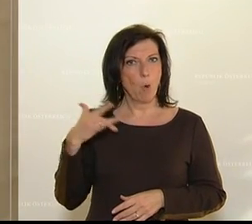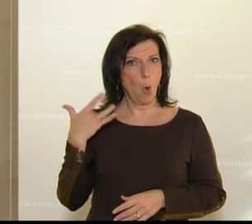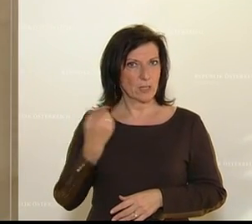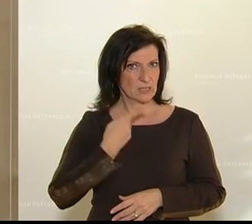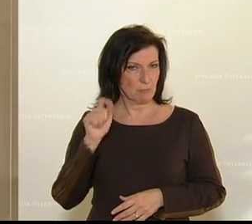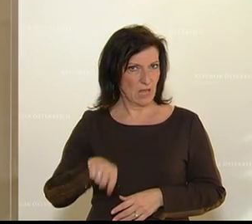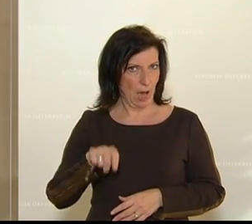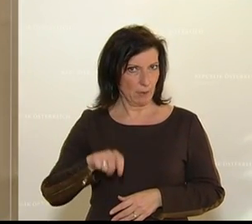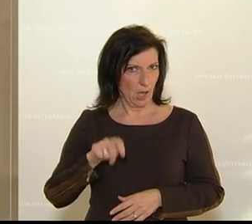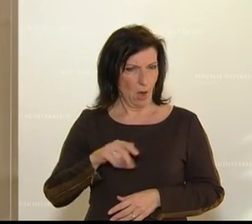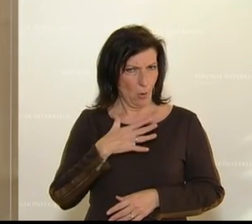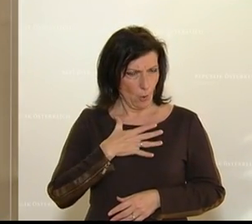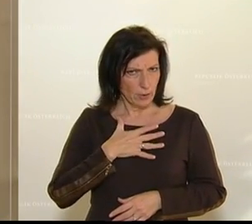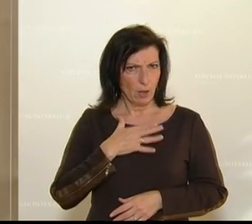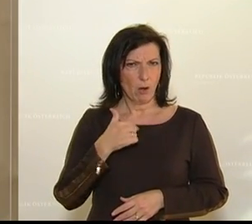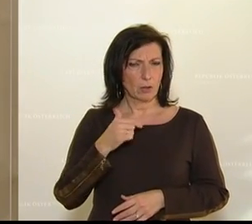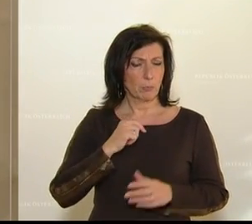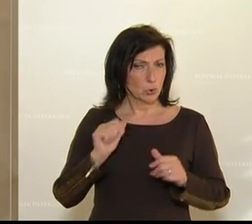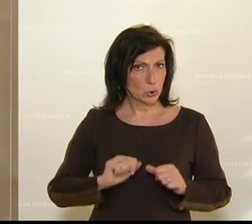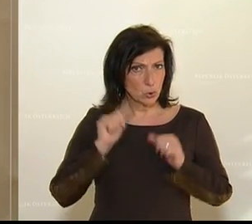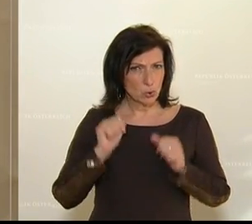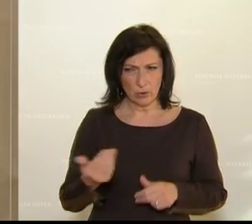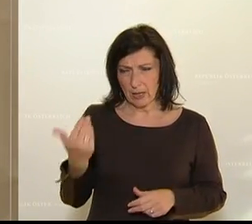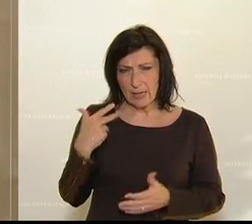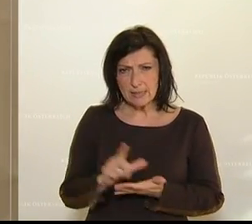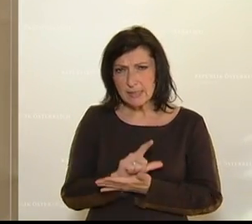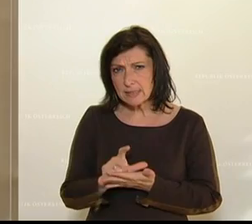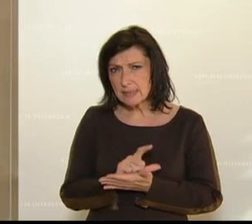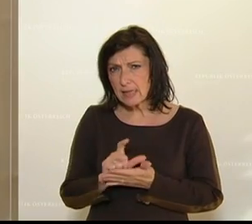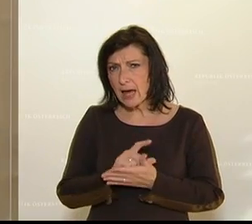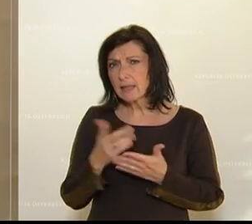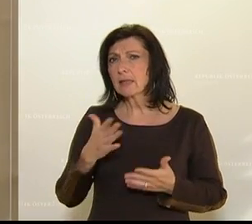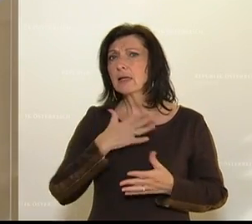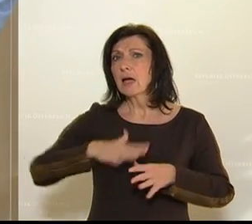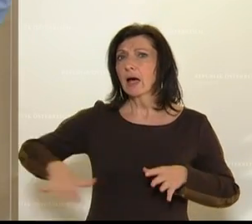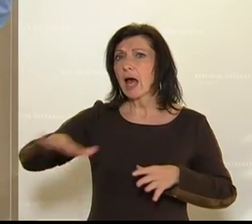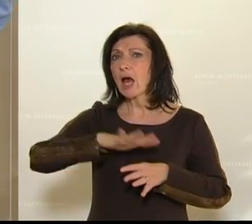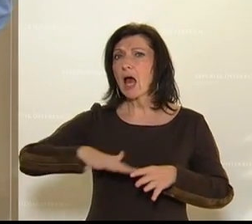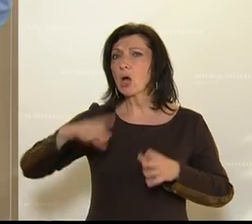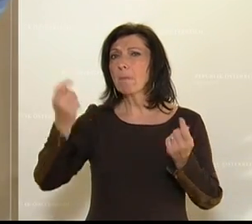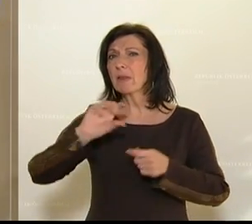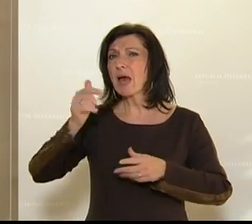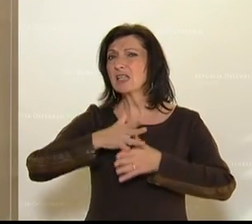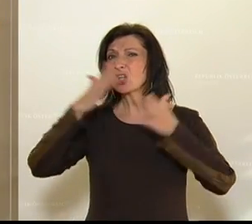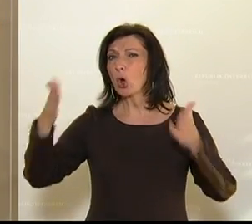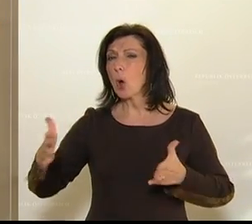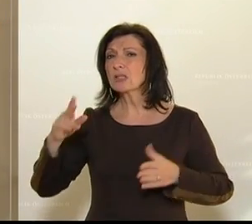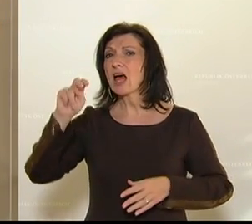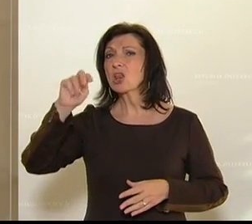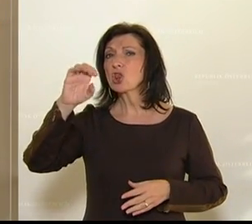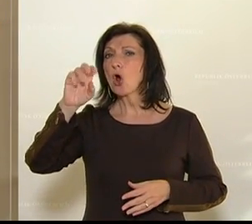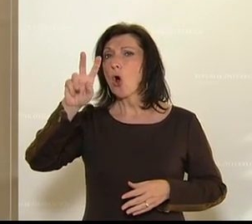daher erschreckend, wie in letzter Zeit eines der größten und erfolgreichsten Betriebe unserer Region, nämlich die Novomatic,